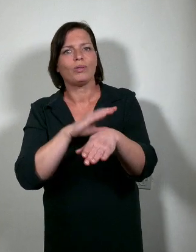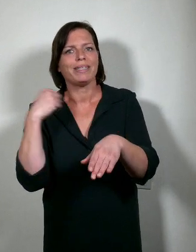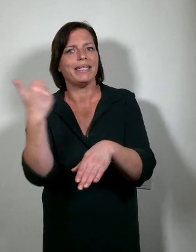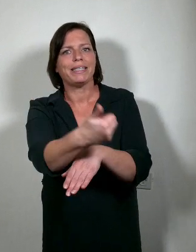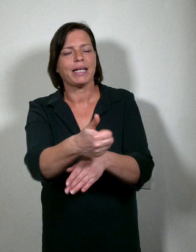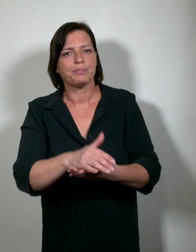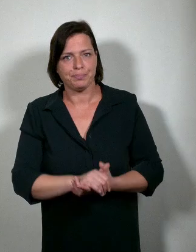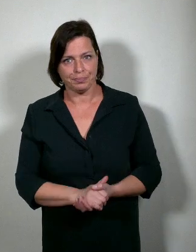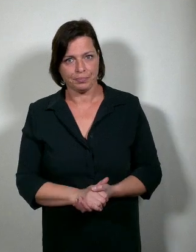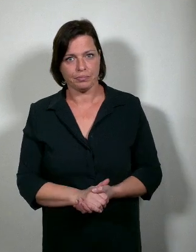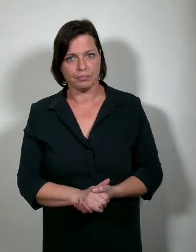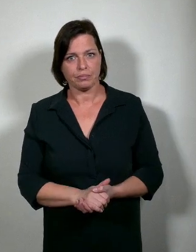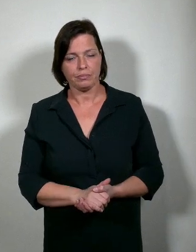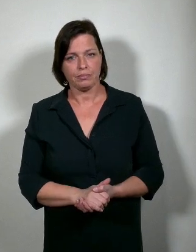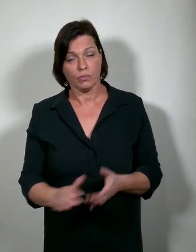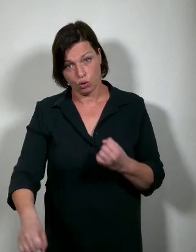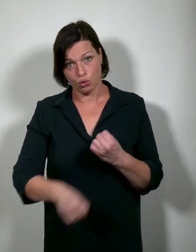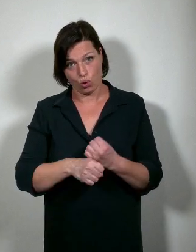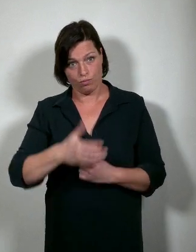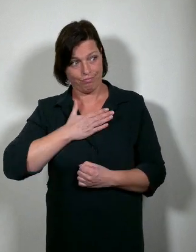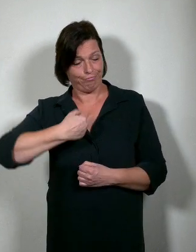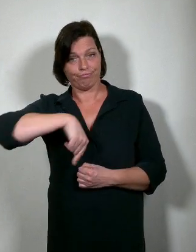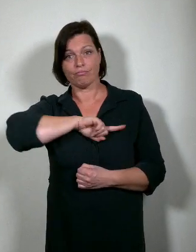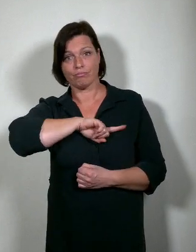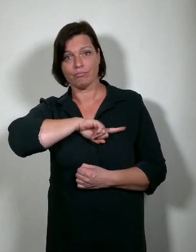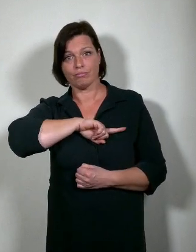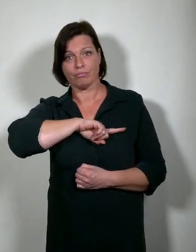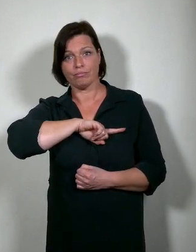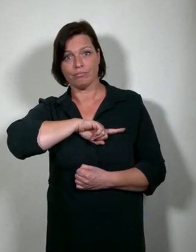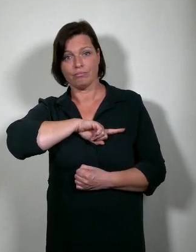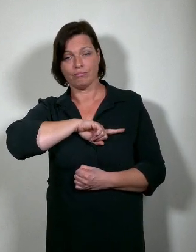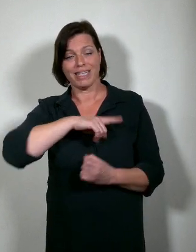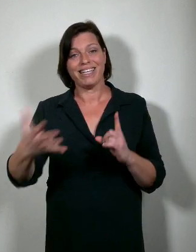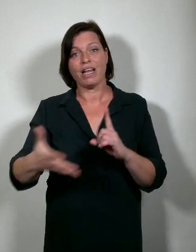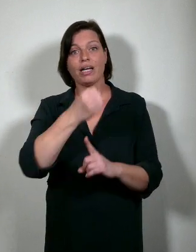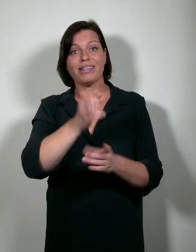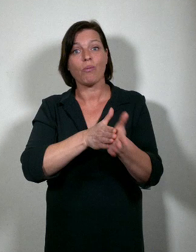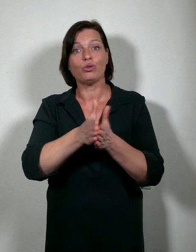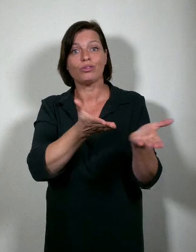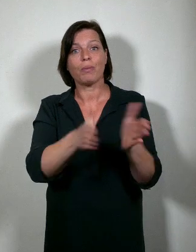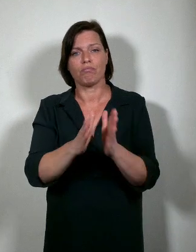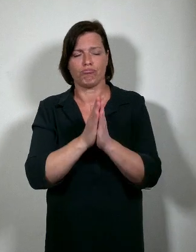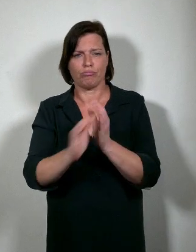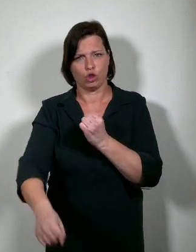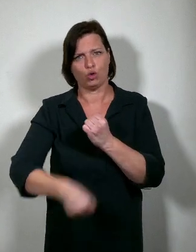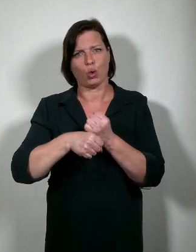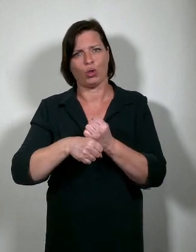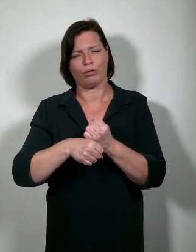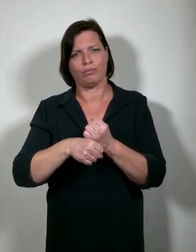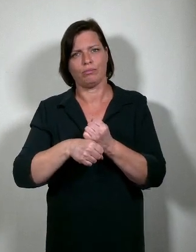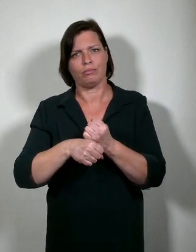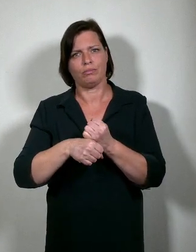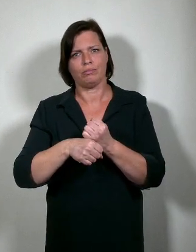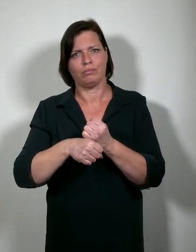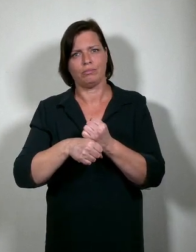allemaal. Steun ons. Steun ons bij de realisatie van onze ambitieuze plannen. Spreek